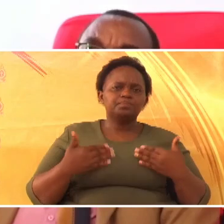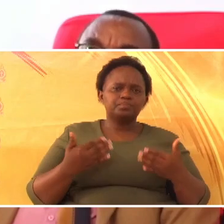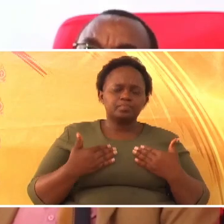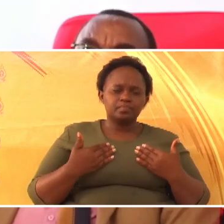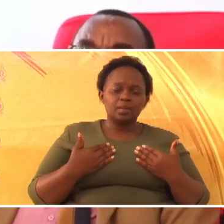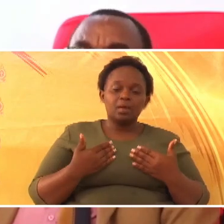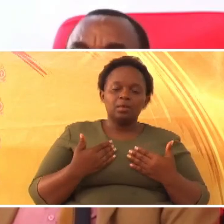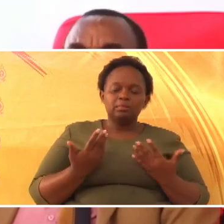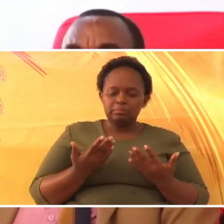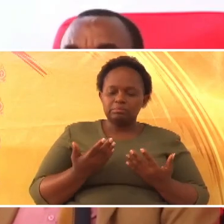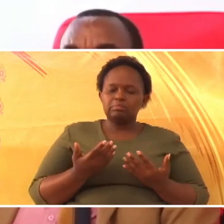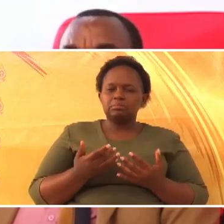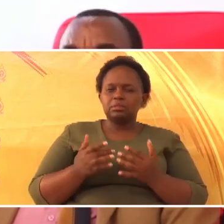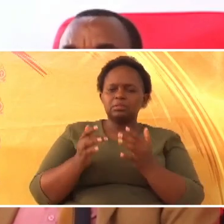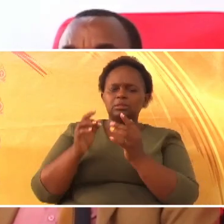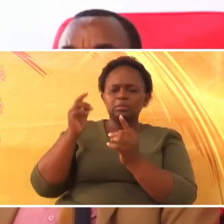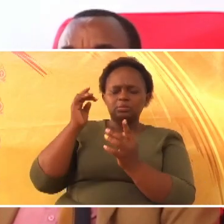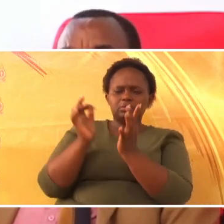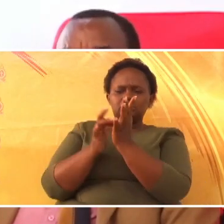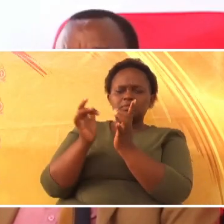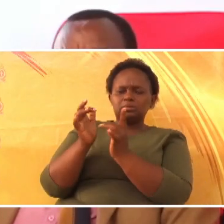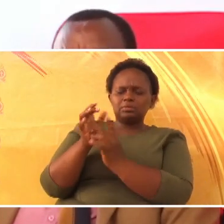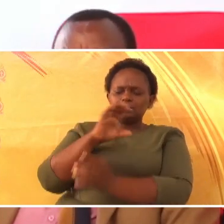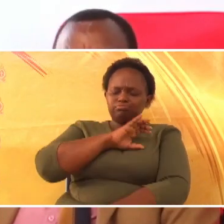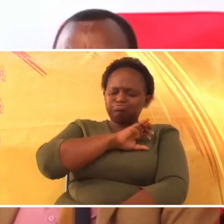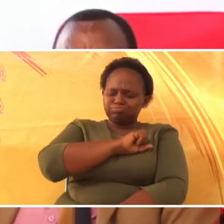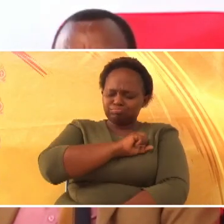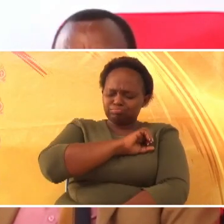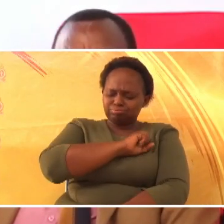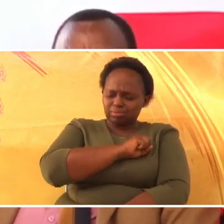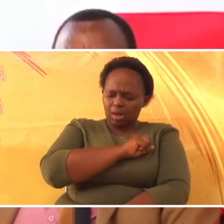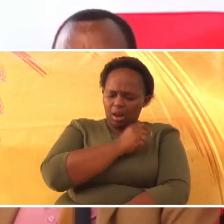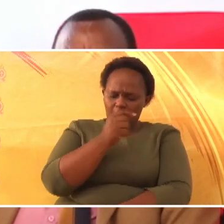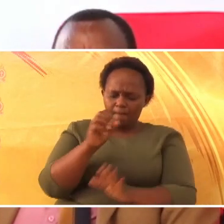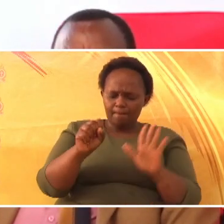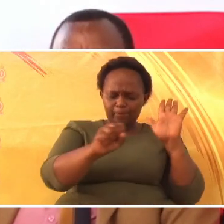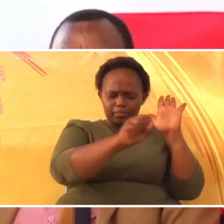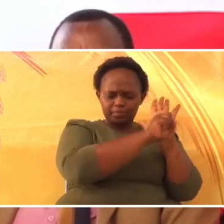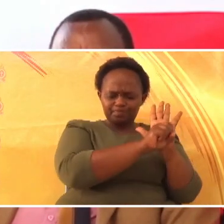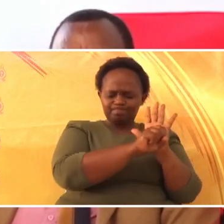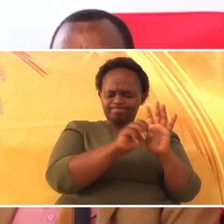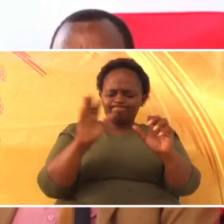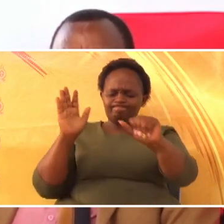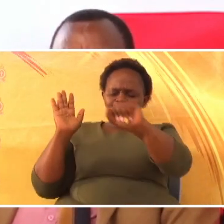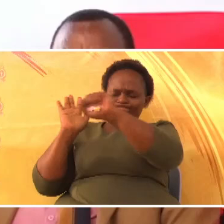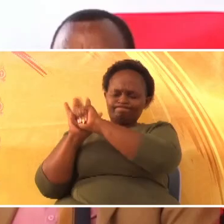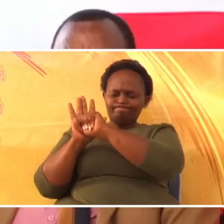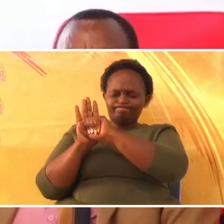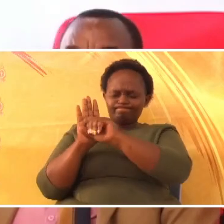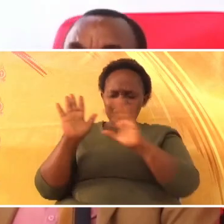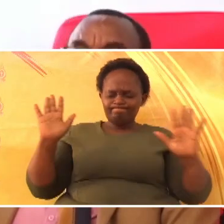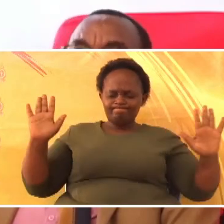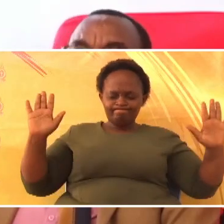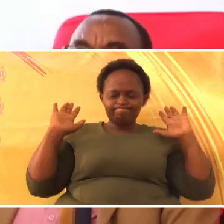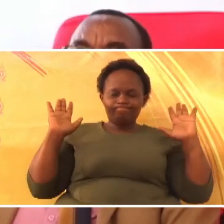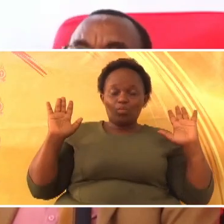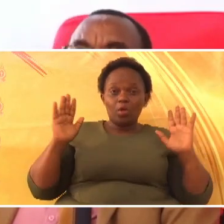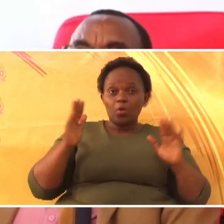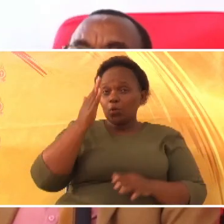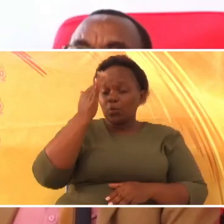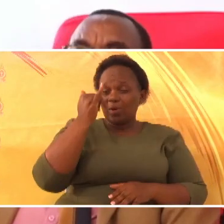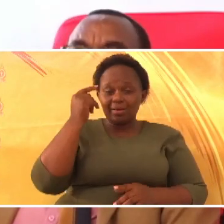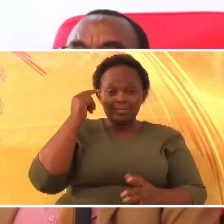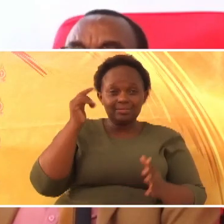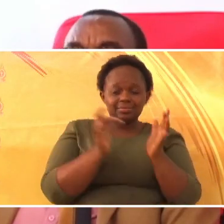aliweza kufumilia hata kifo cha msalabani. Angikwe msalabani. Kwa sababu, kuna kiri ambacho